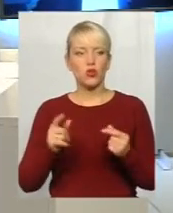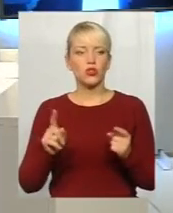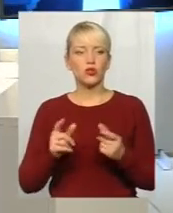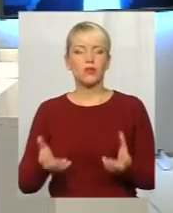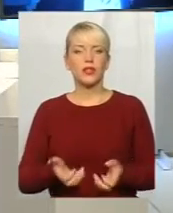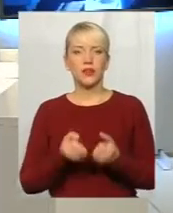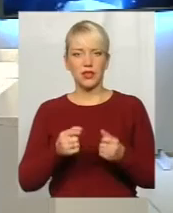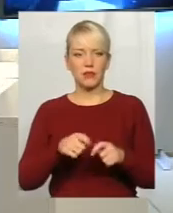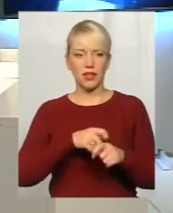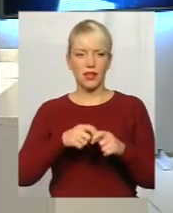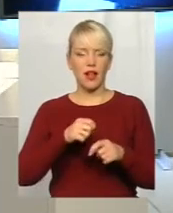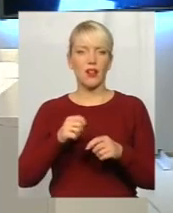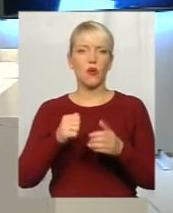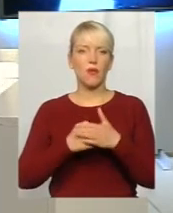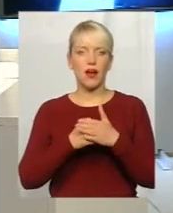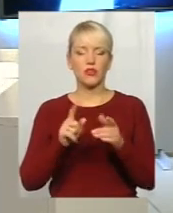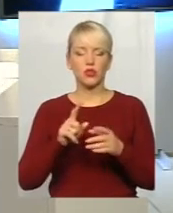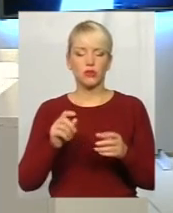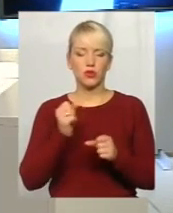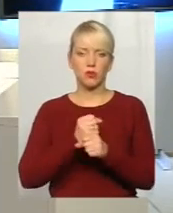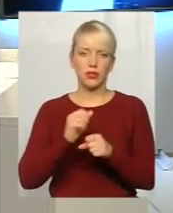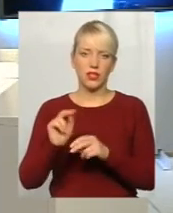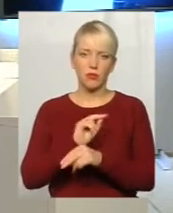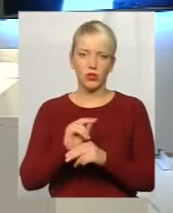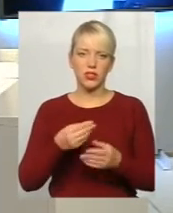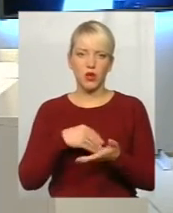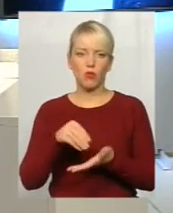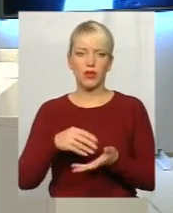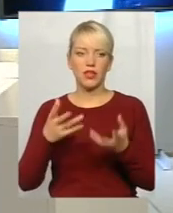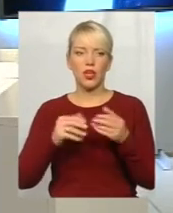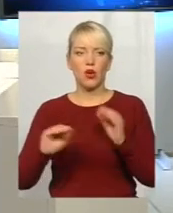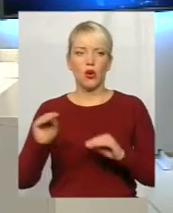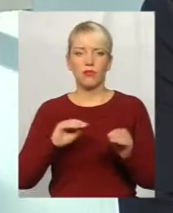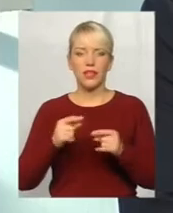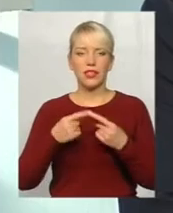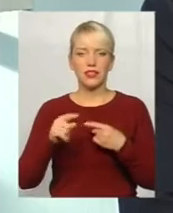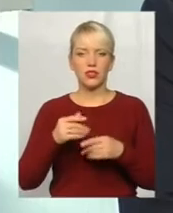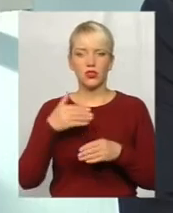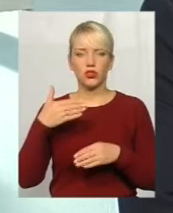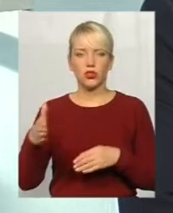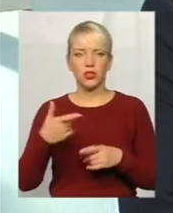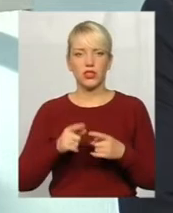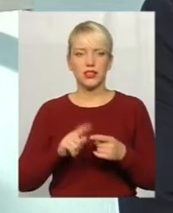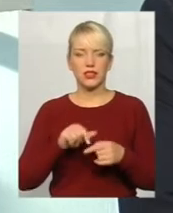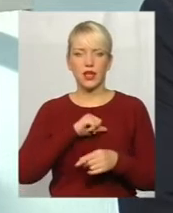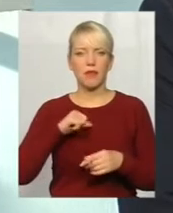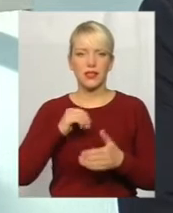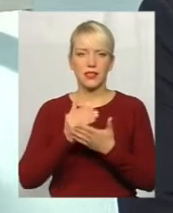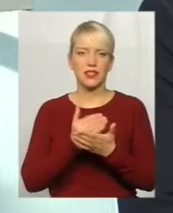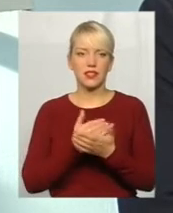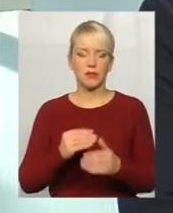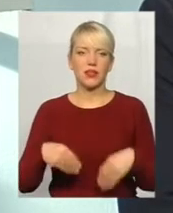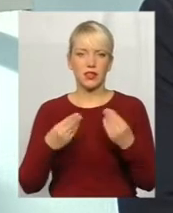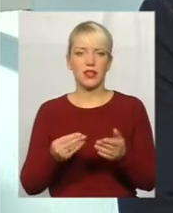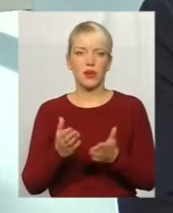обновити, для того, щоб зробити ремонти, для того, щоб закупити обладнання. І з іншої сторони, це сама система надання